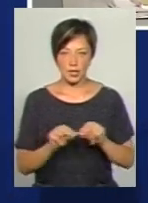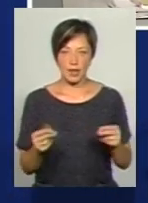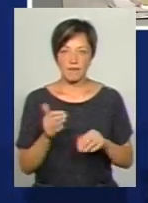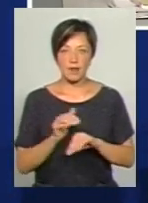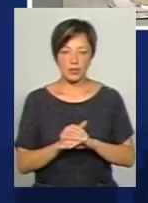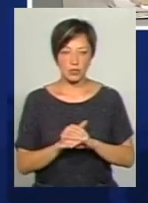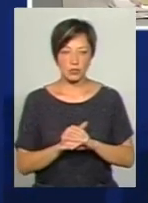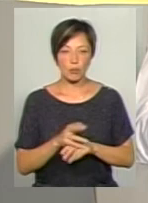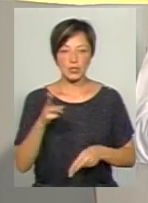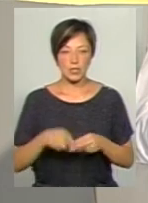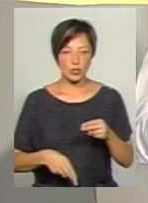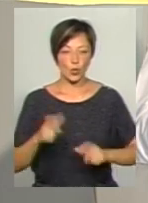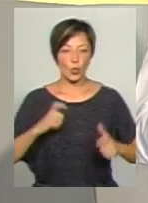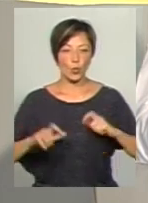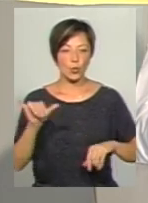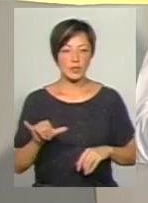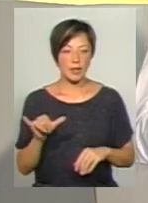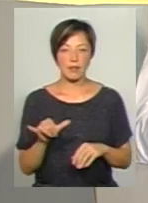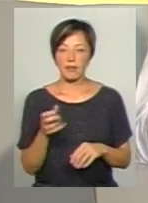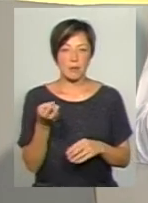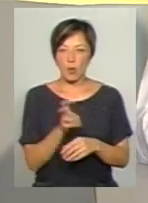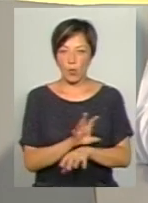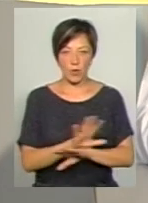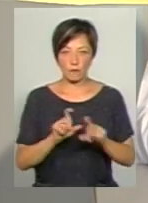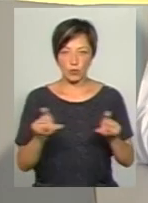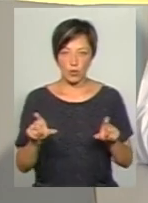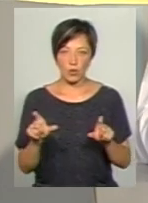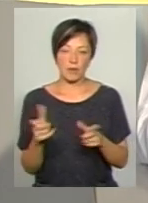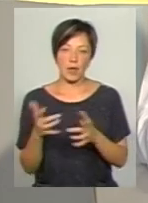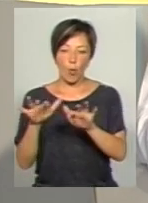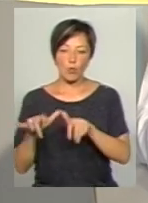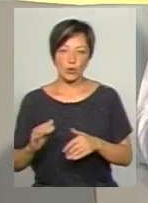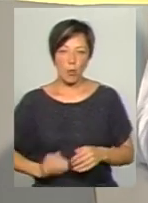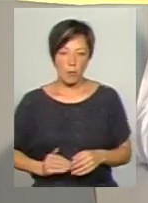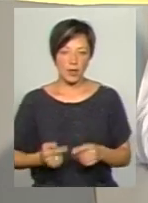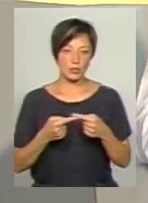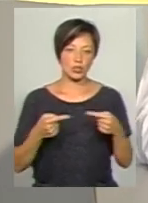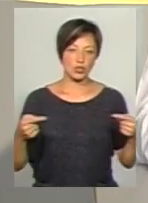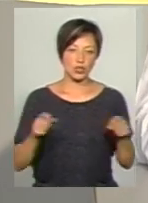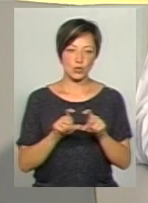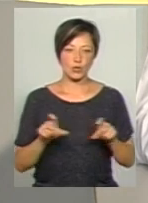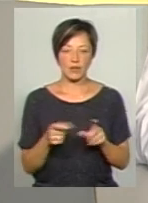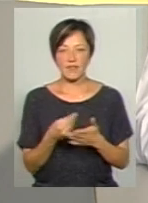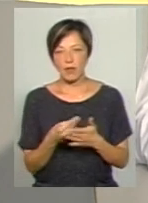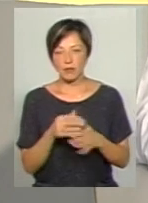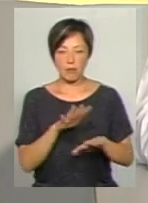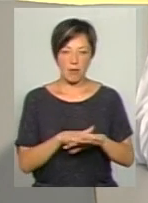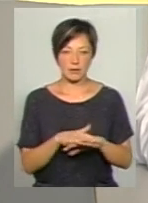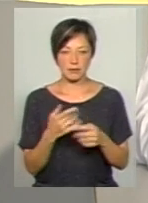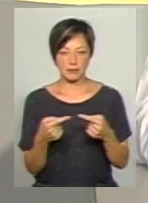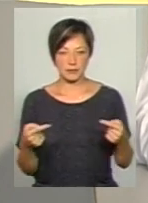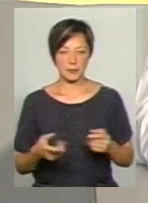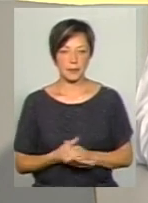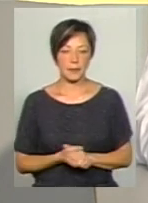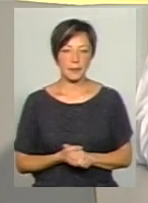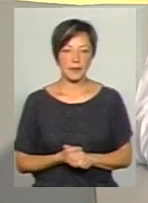фактично по закінченню вузів здебільшого не доходять до школи, а йдуть в IT-компанії чи в інші структури, фінансові, банківські структури,